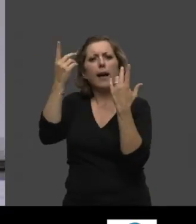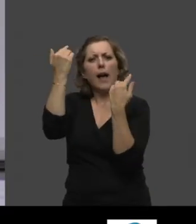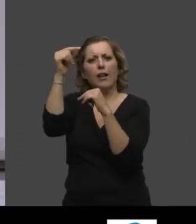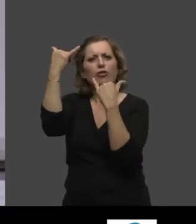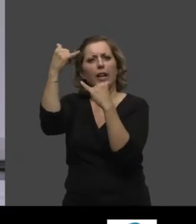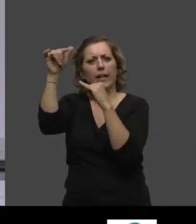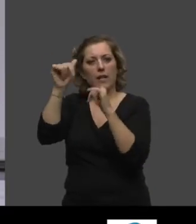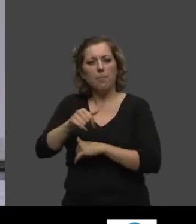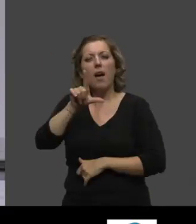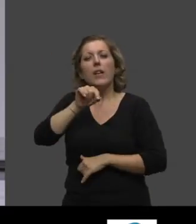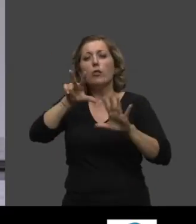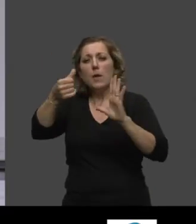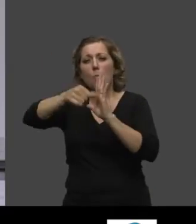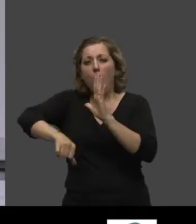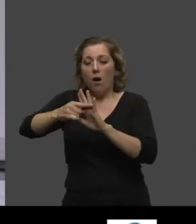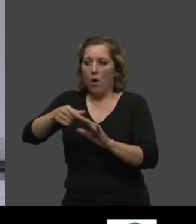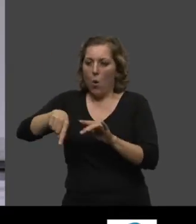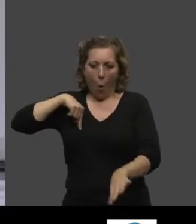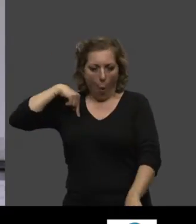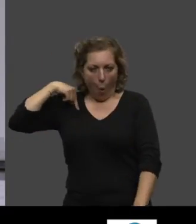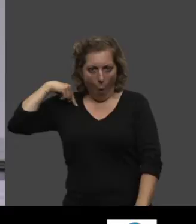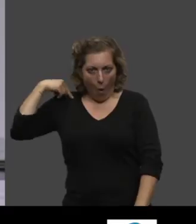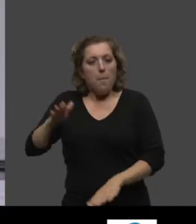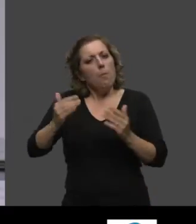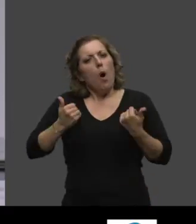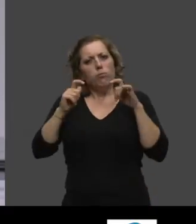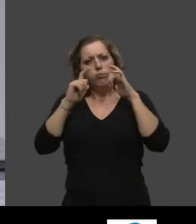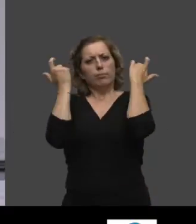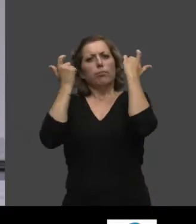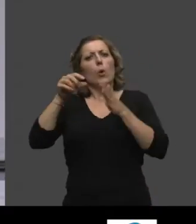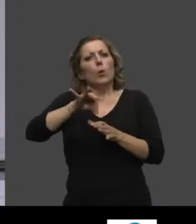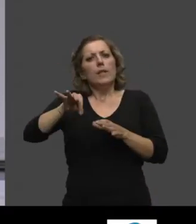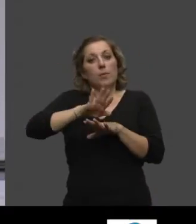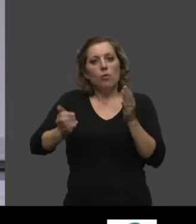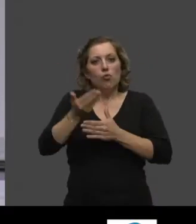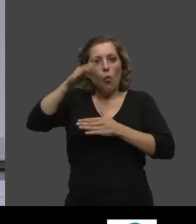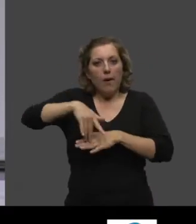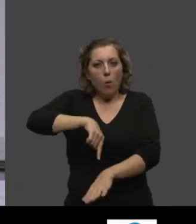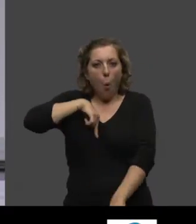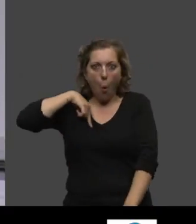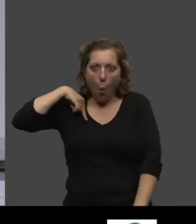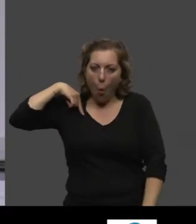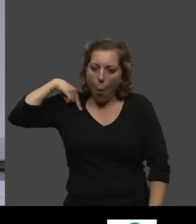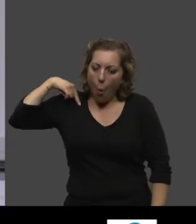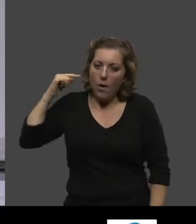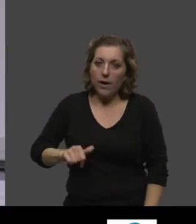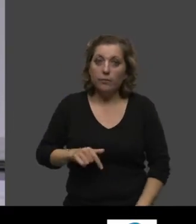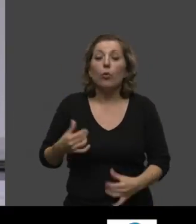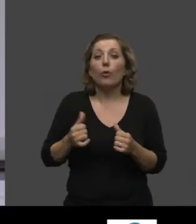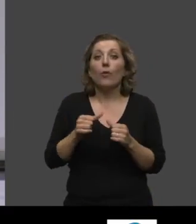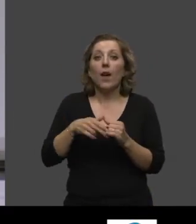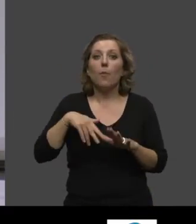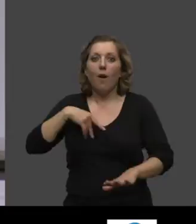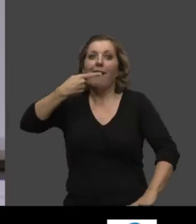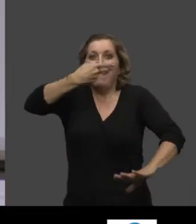28 mois, c'est long quand même. Même si j'étais cuisinier, il y a des journées qui me paraissaient longues. Donc, des fois, je me voterais à plat